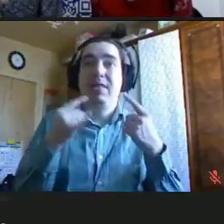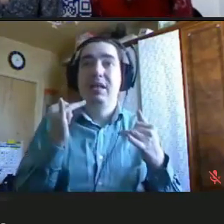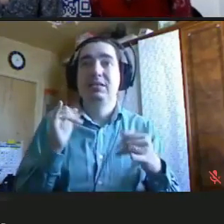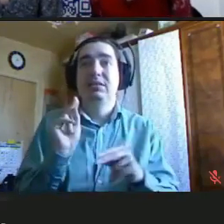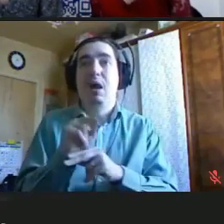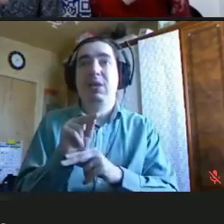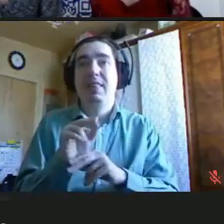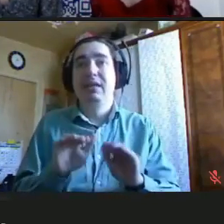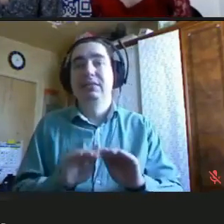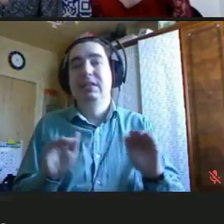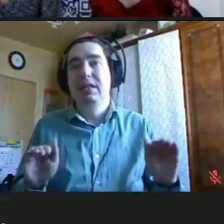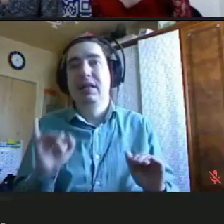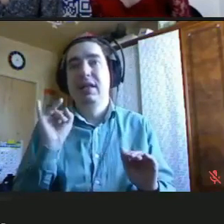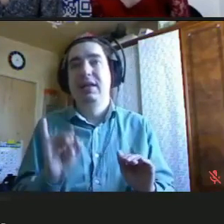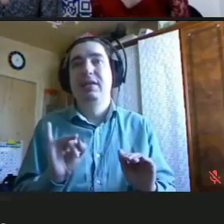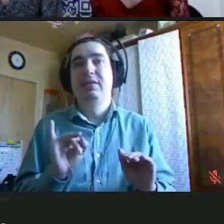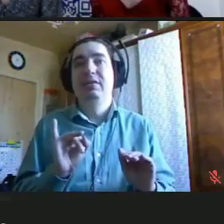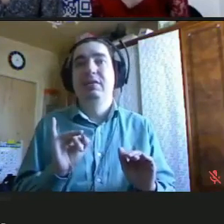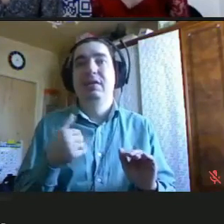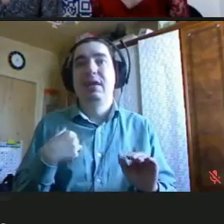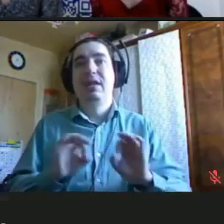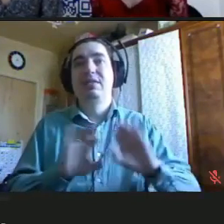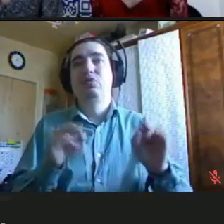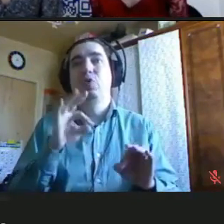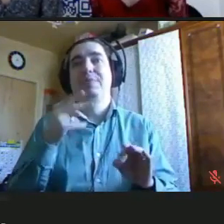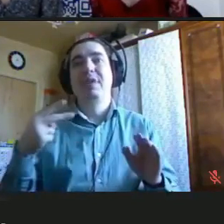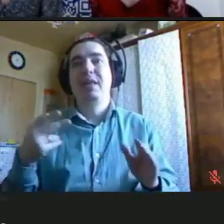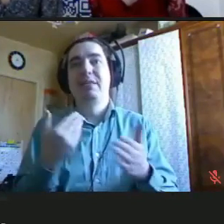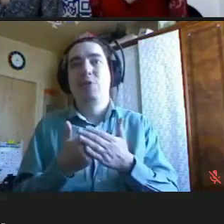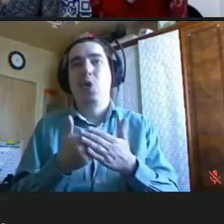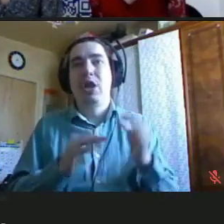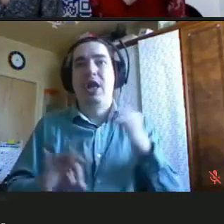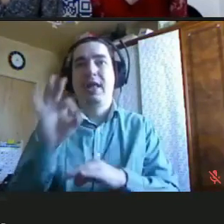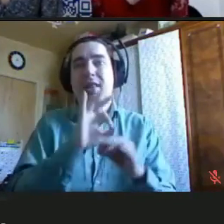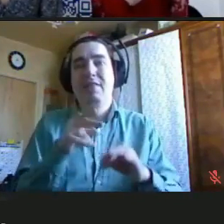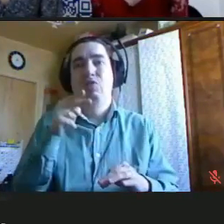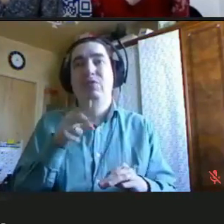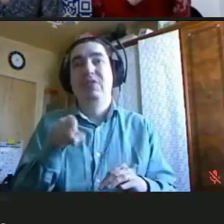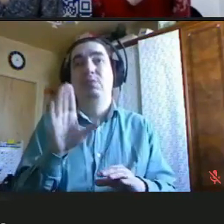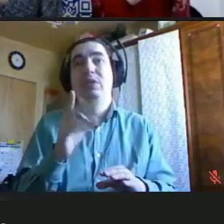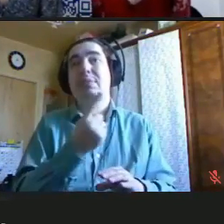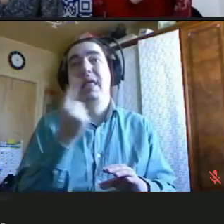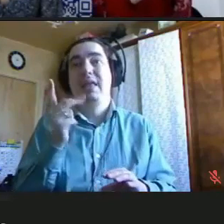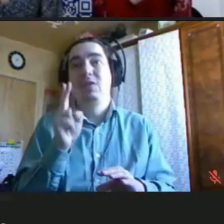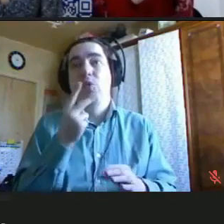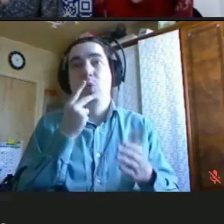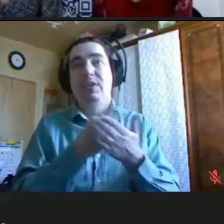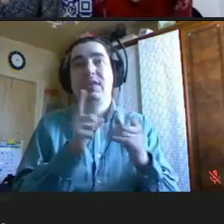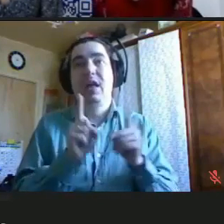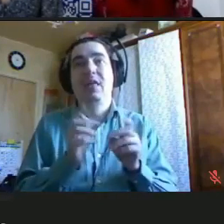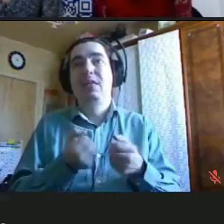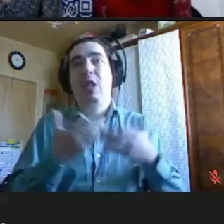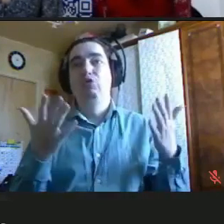И расскажу также про премьерный проект. Вы будете первые, кто увидит его ролики. Такая небольшая, вот я